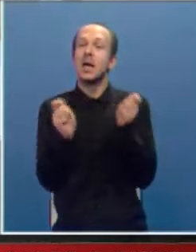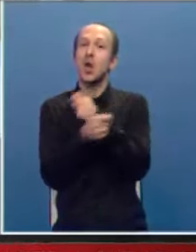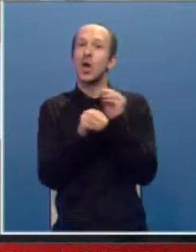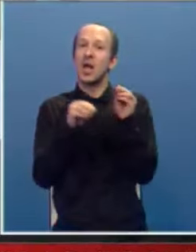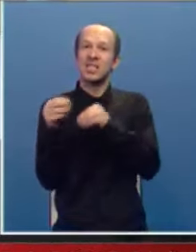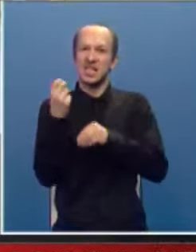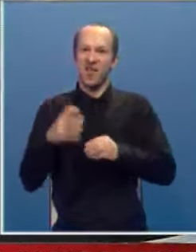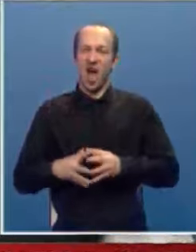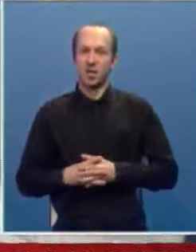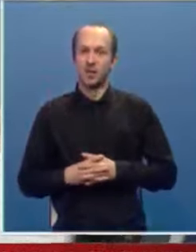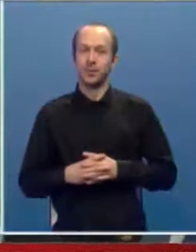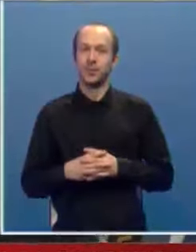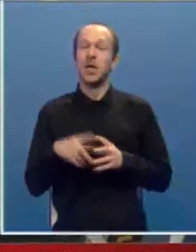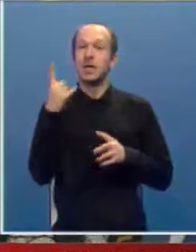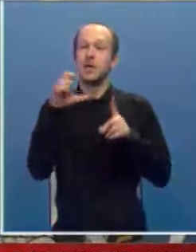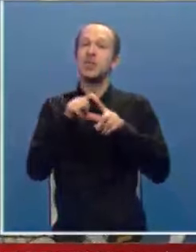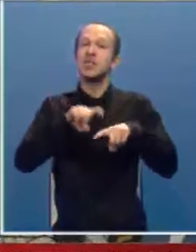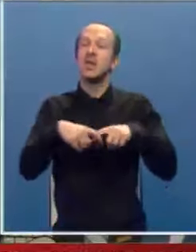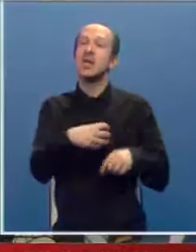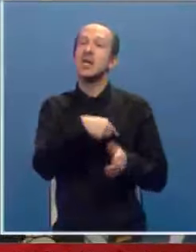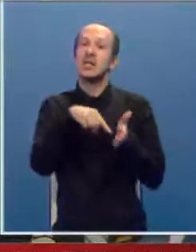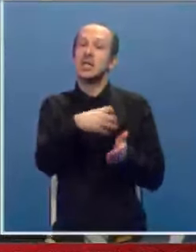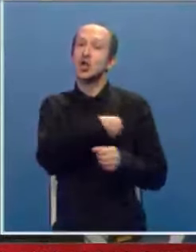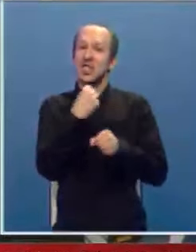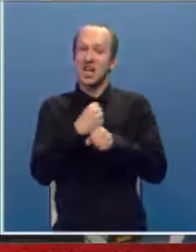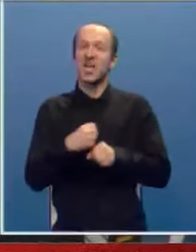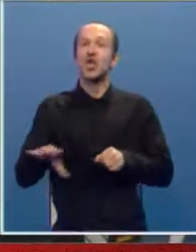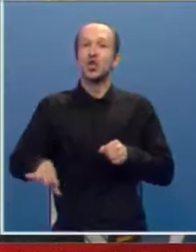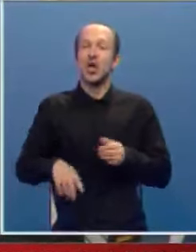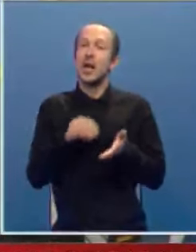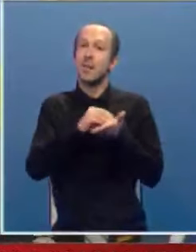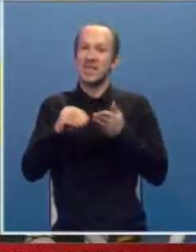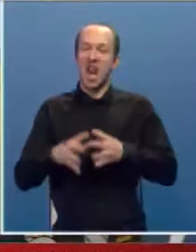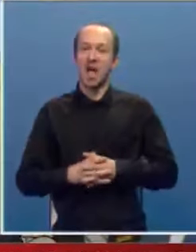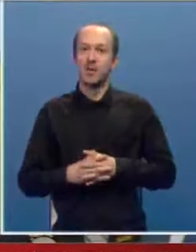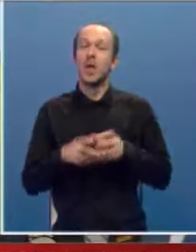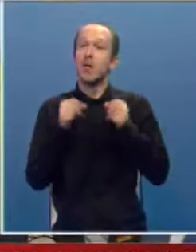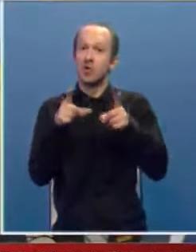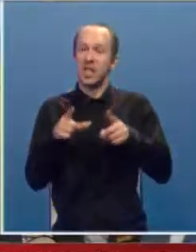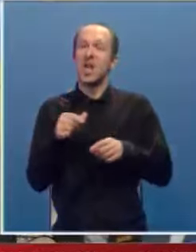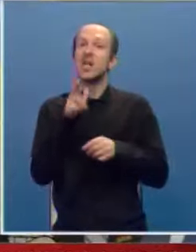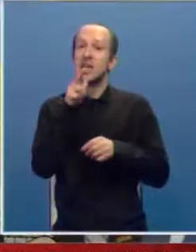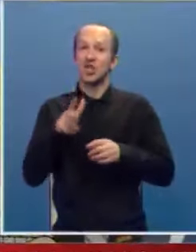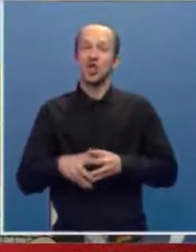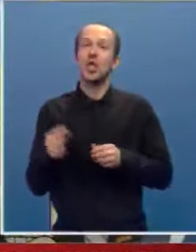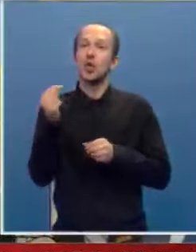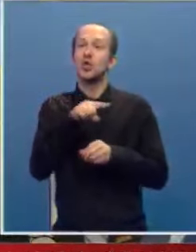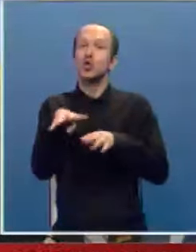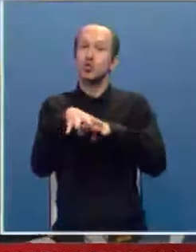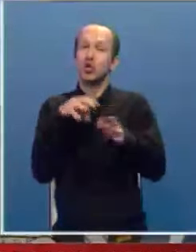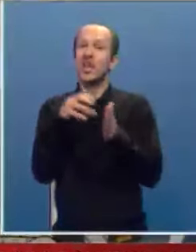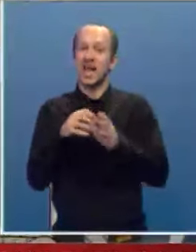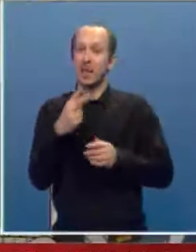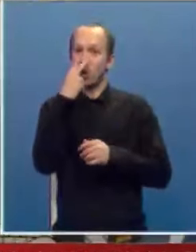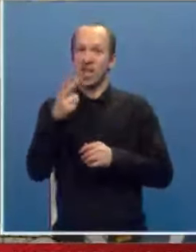sredstava. Jedna od stvari, centar socijalnih rada, žena napisala, poslala i traži da dođe do skupštine